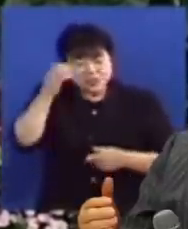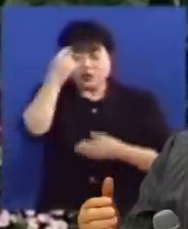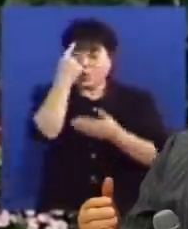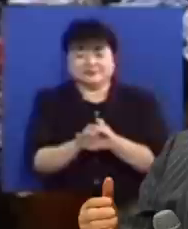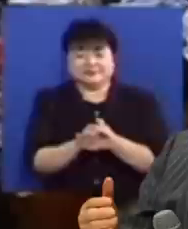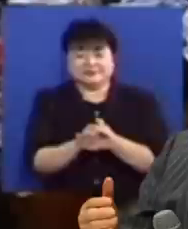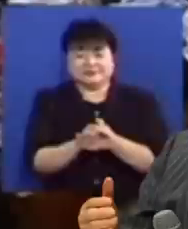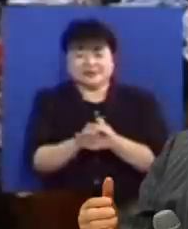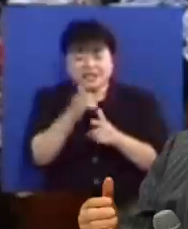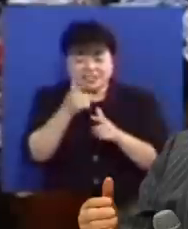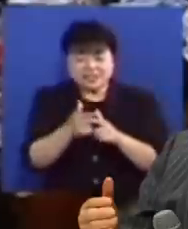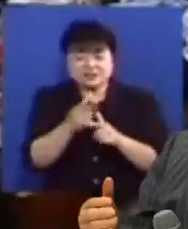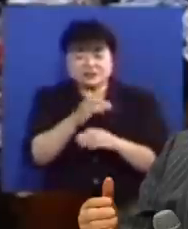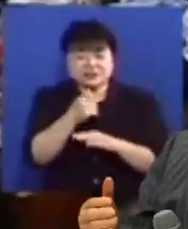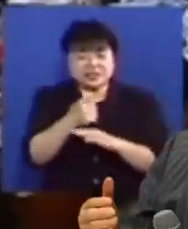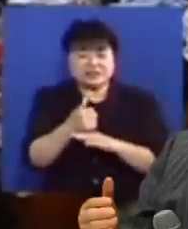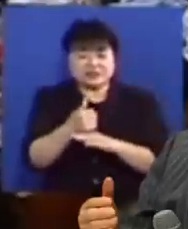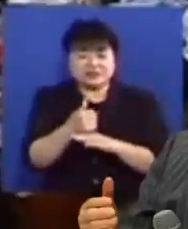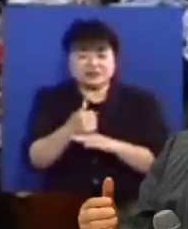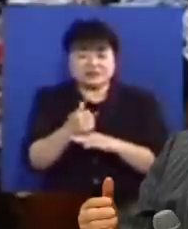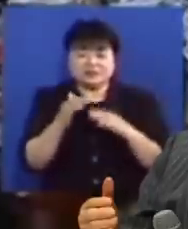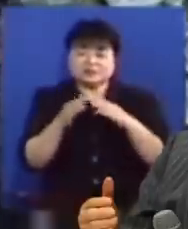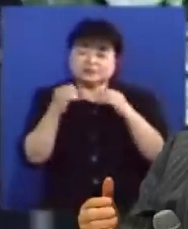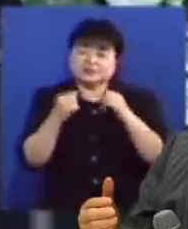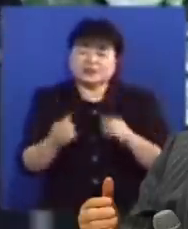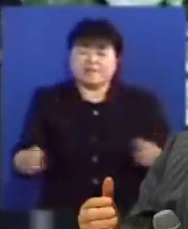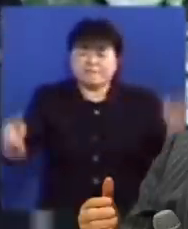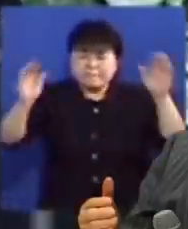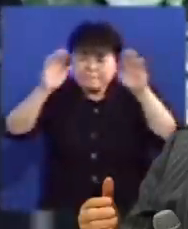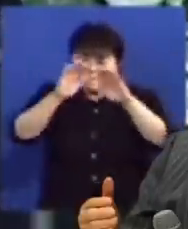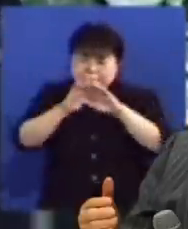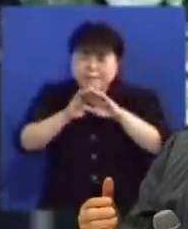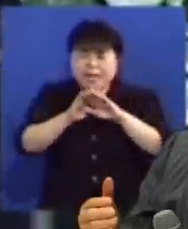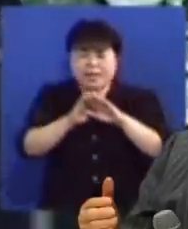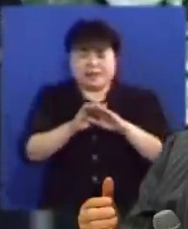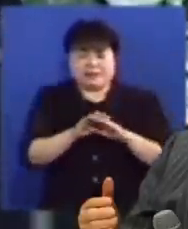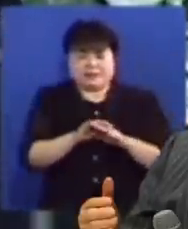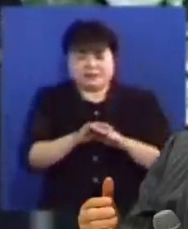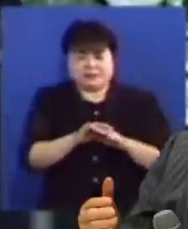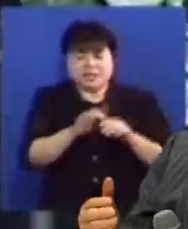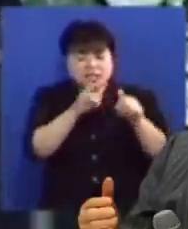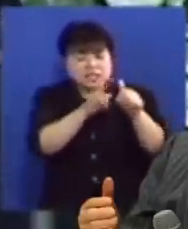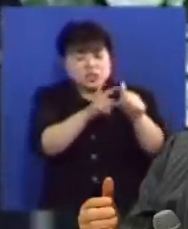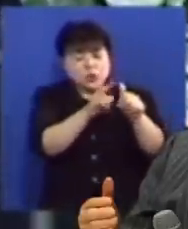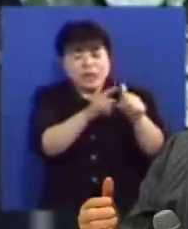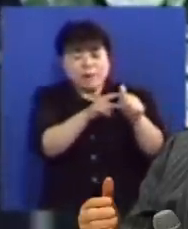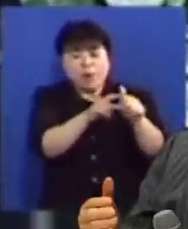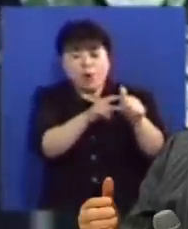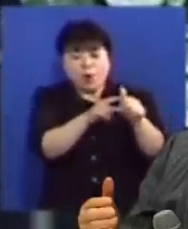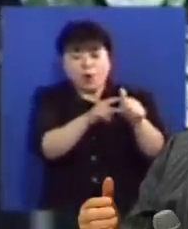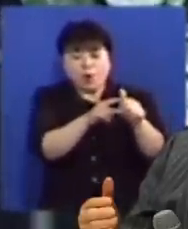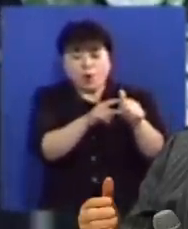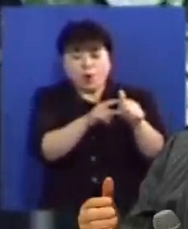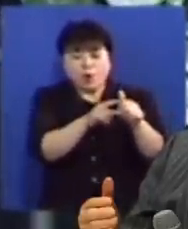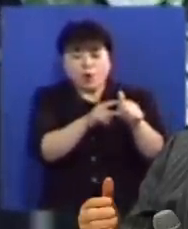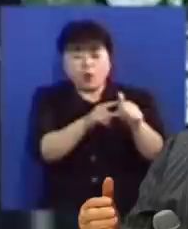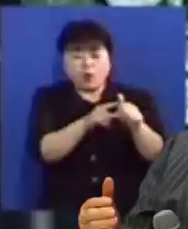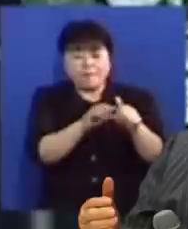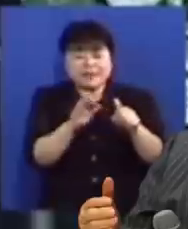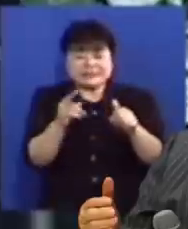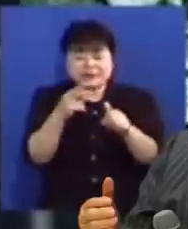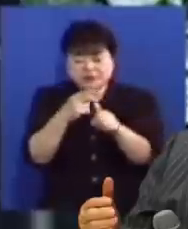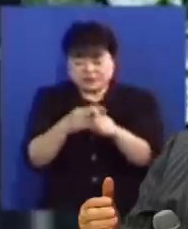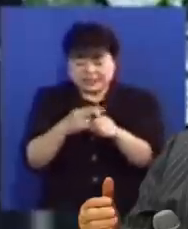우리가 체험합니다 예수 그리스도께서 하루 집에 계신데 밤에 어두운데 니고데모라는 바리세인 중에